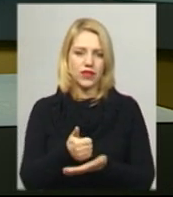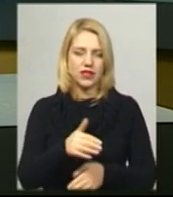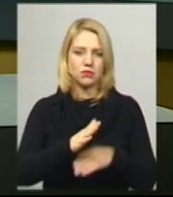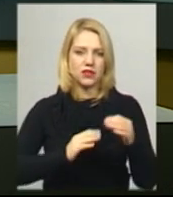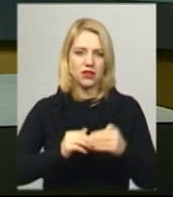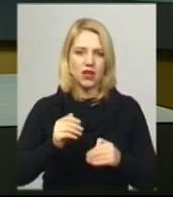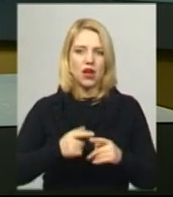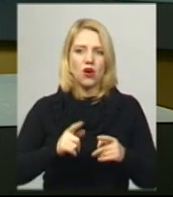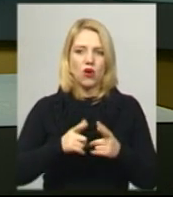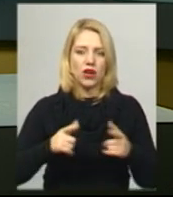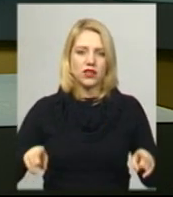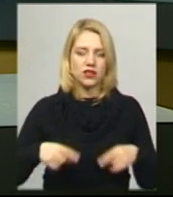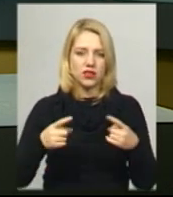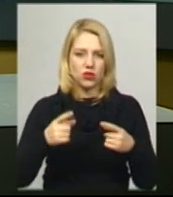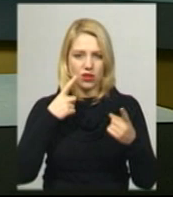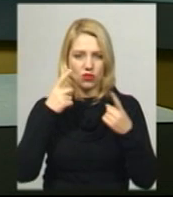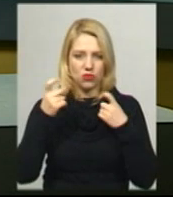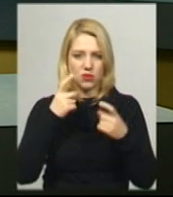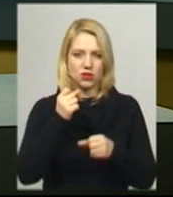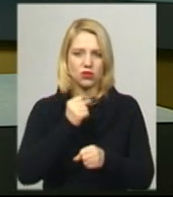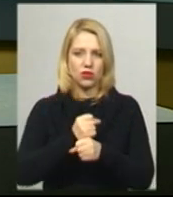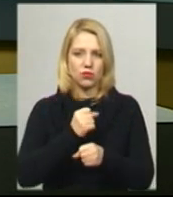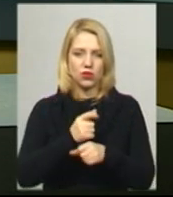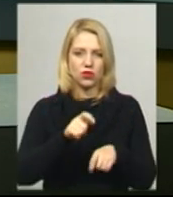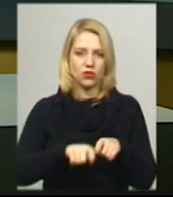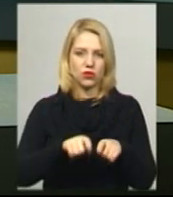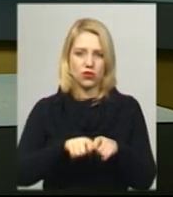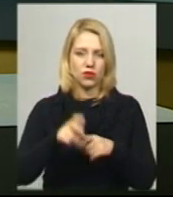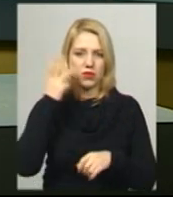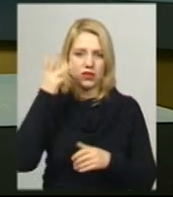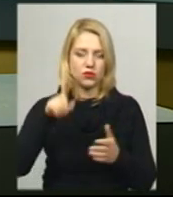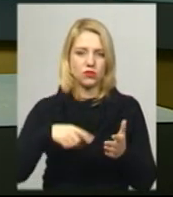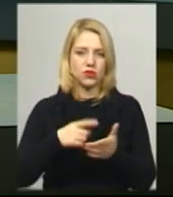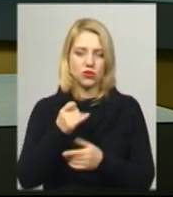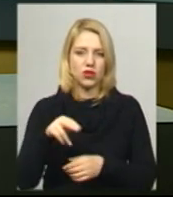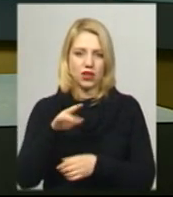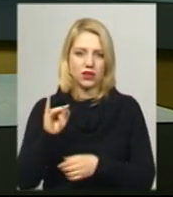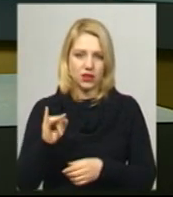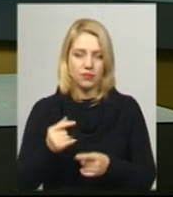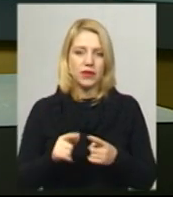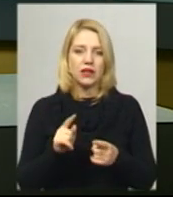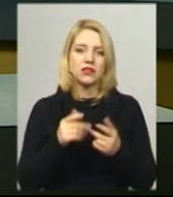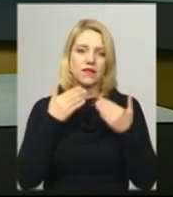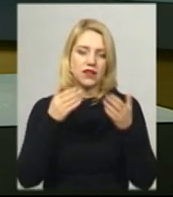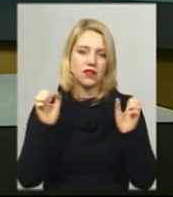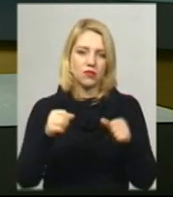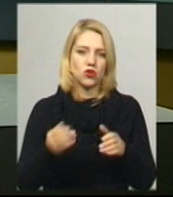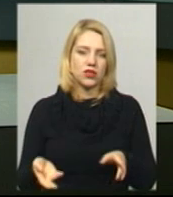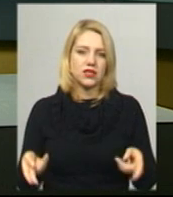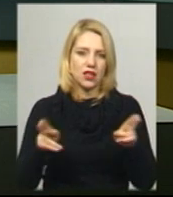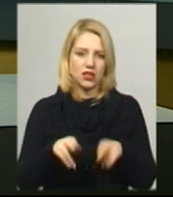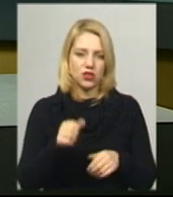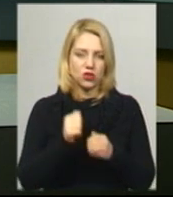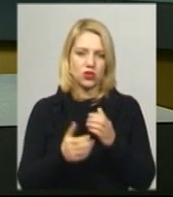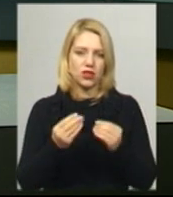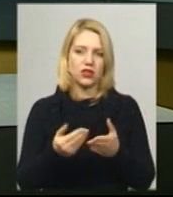організаційно-інформаційної роботи та контролю Хмельницької міської ради Наталя Воронка. За її словами, звернення можна залишати щоденно з